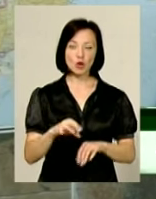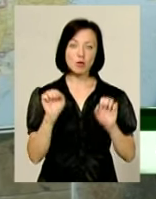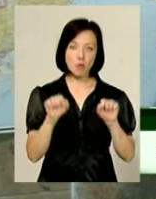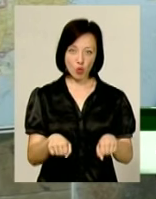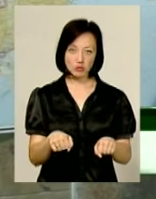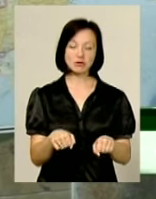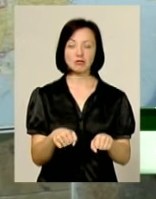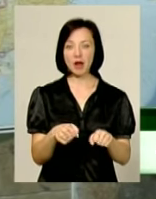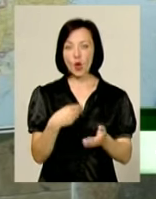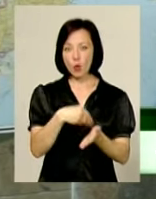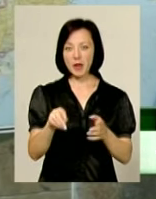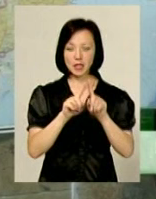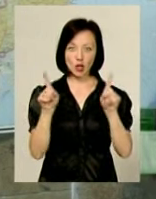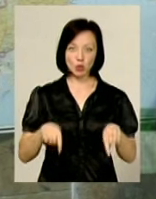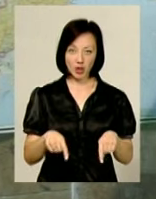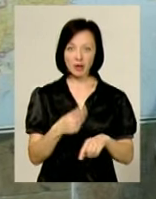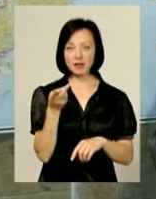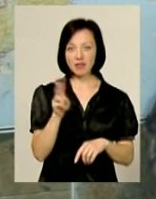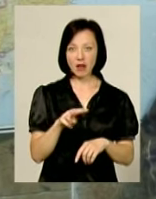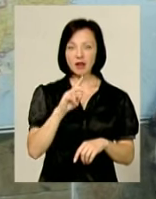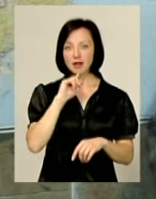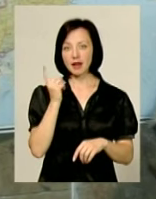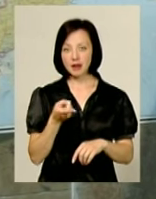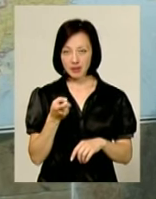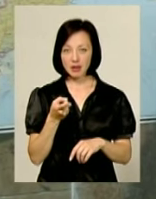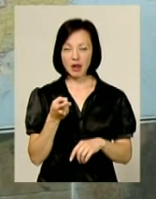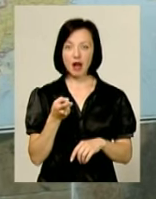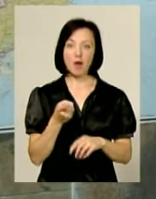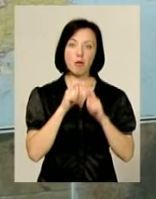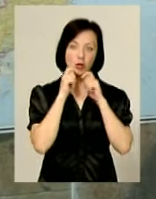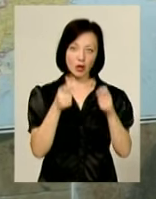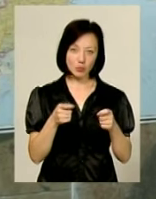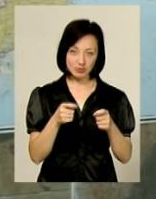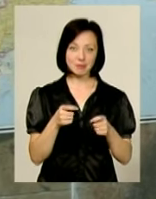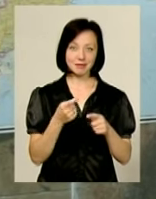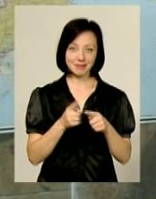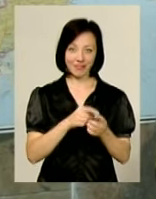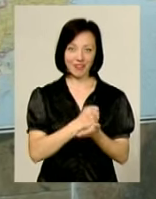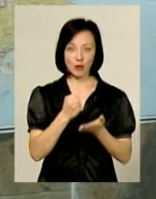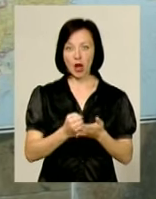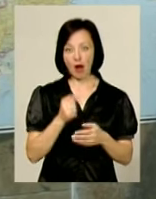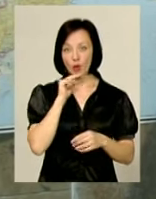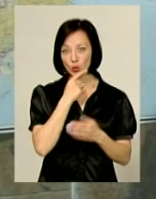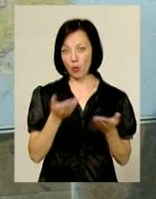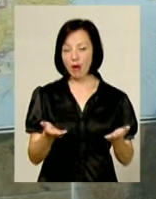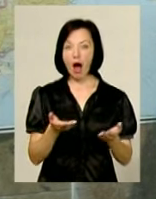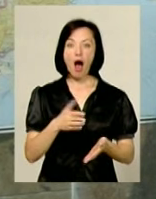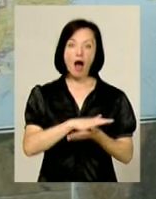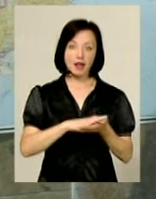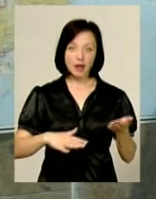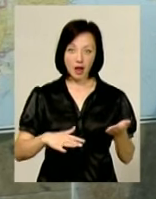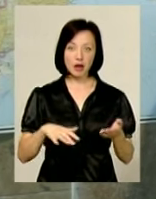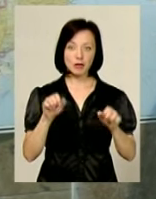претендувати і купити тур, і отримати на два чи на рік, якби вже в подарунок. Це теж економія, якщо будемо говорити. А далі,